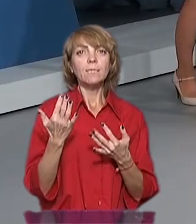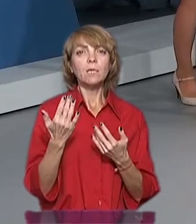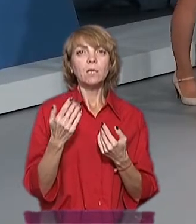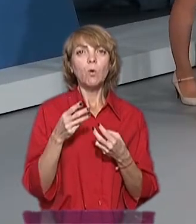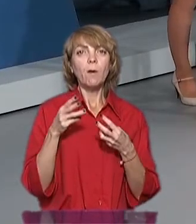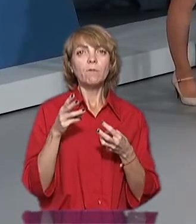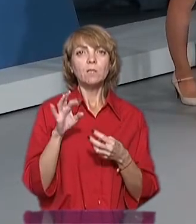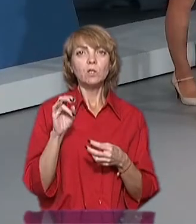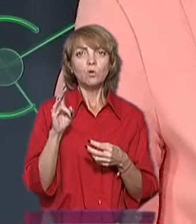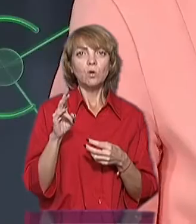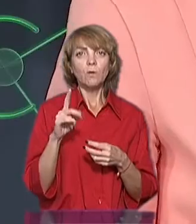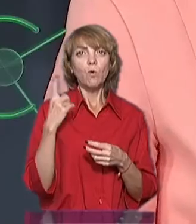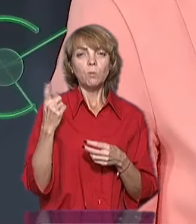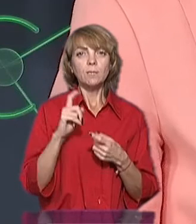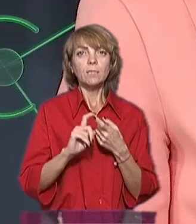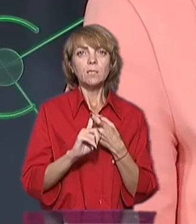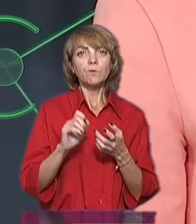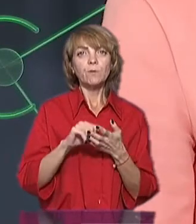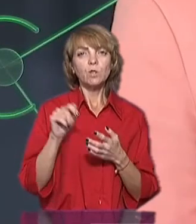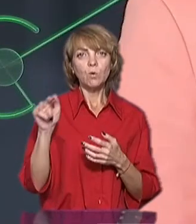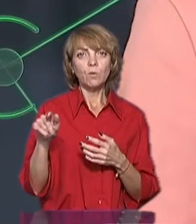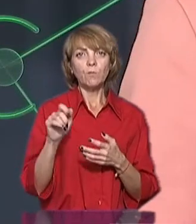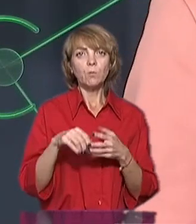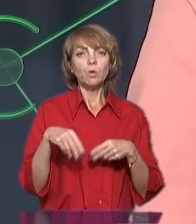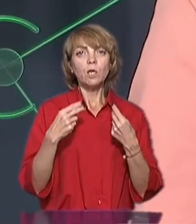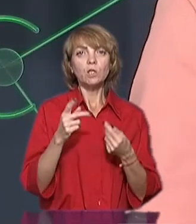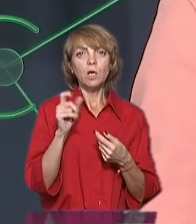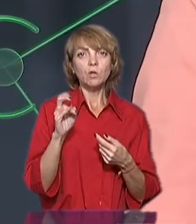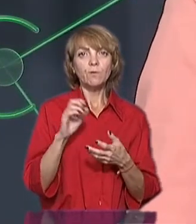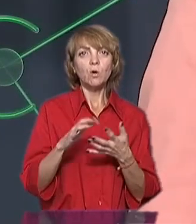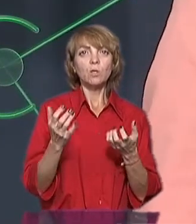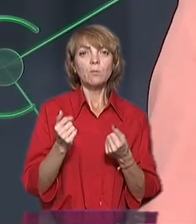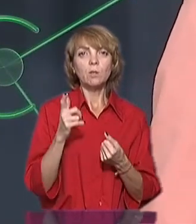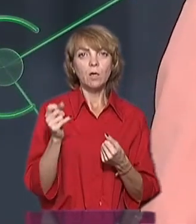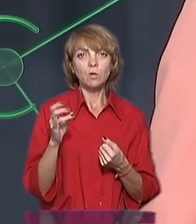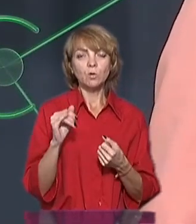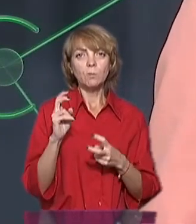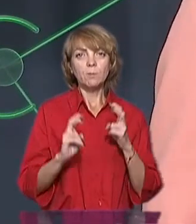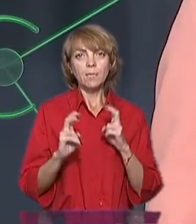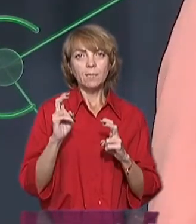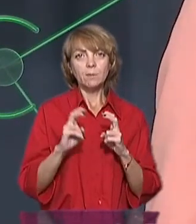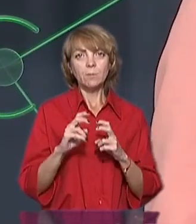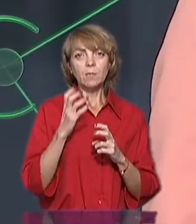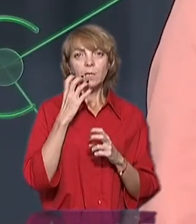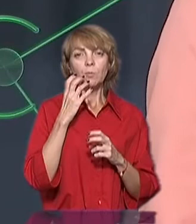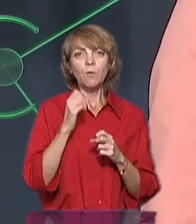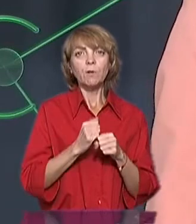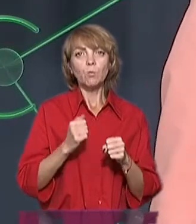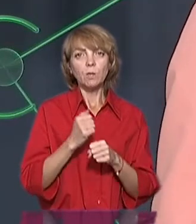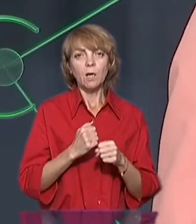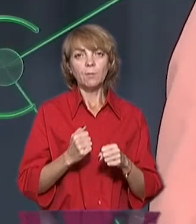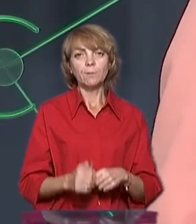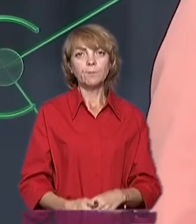опалювальний сезон в області залежить від нього, від подачі газу, від отримання газу підприємствами-тепловиробниками?